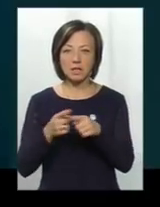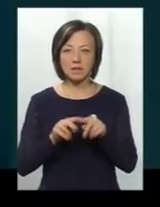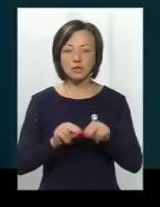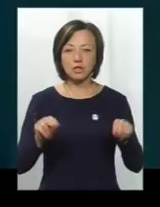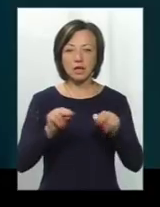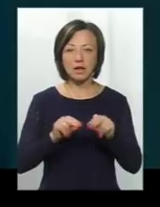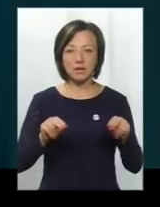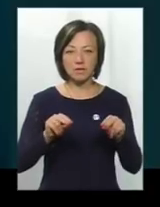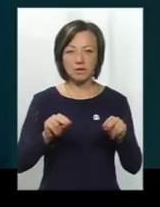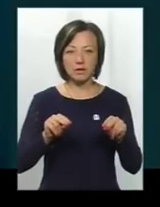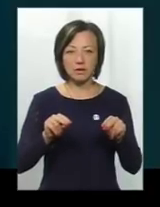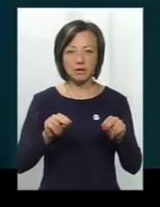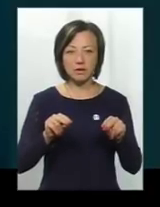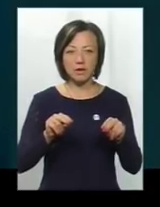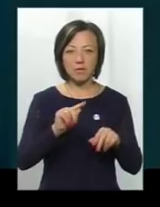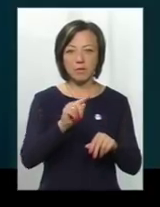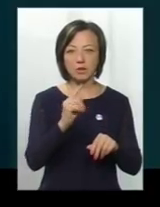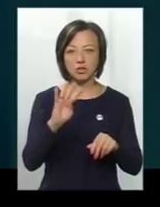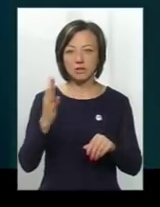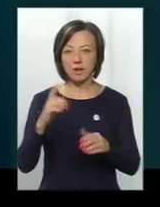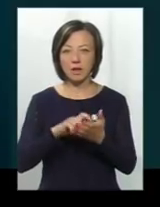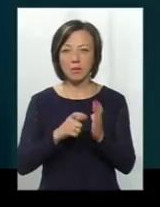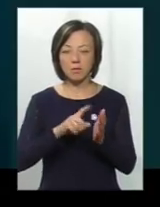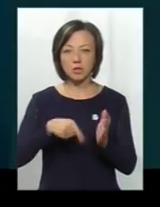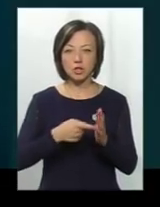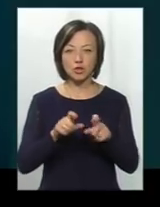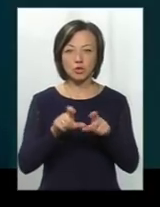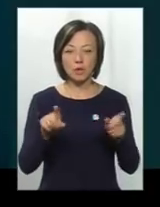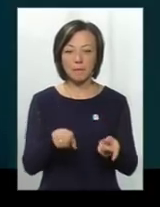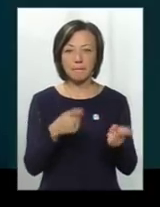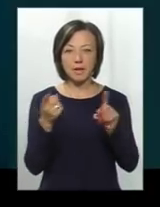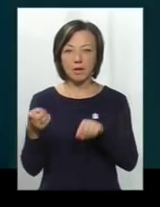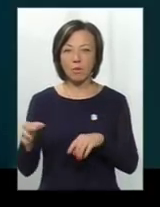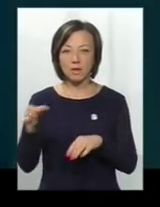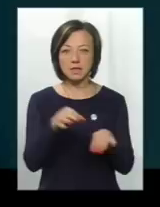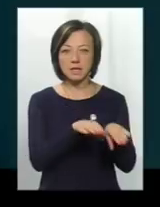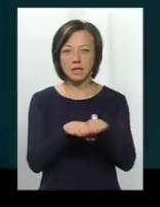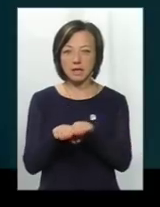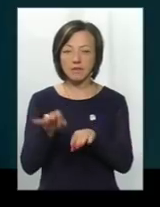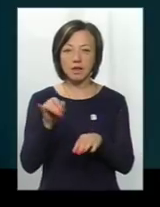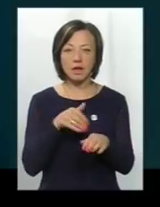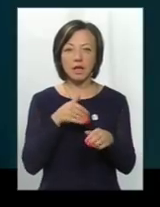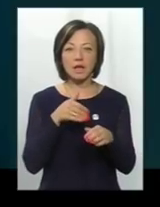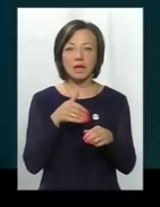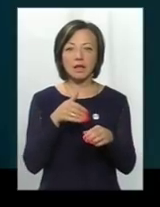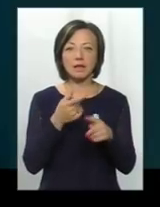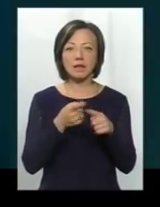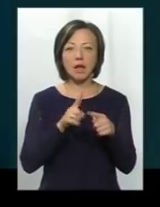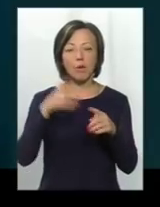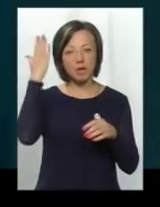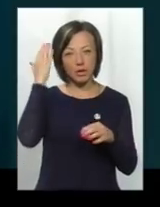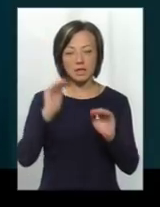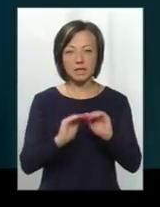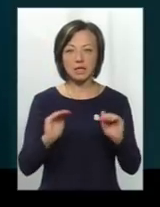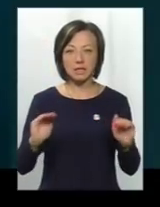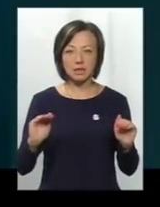вчаться, вони вкладають в першому чи четвертому класі в міських школах, і перевели на обласний рівень, як типу обдоровані діти. Обдорована